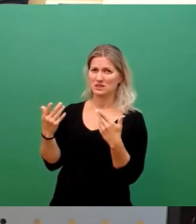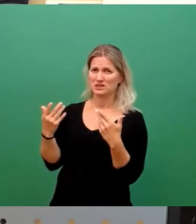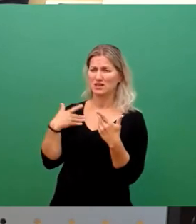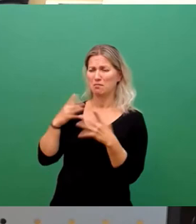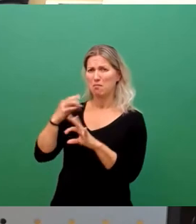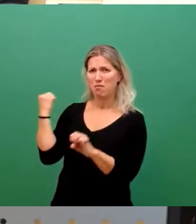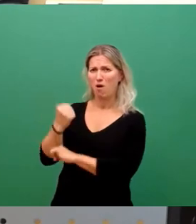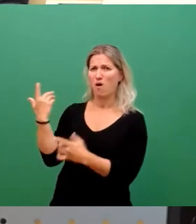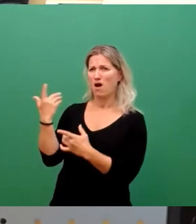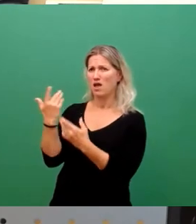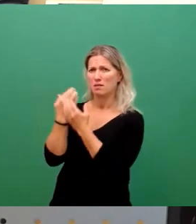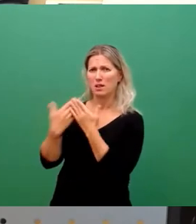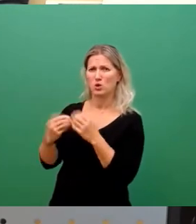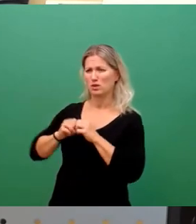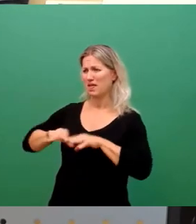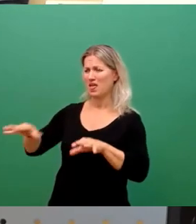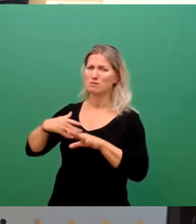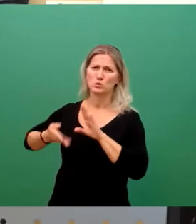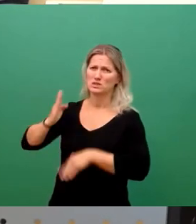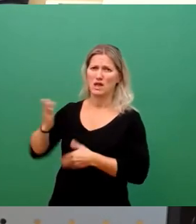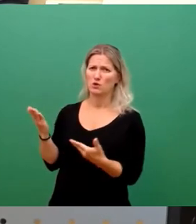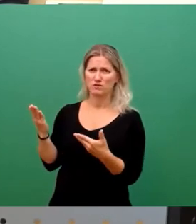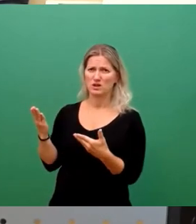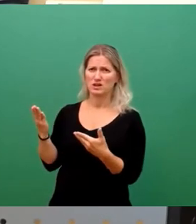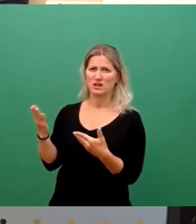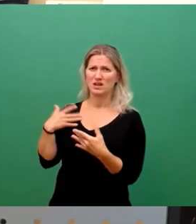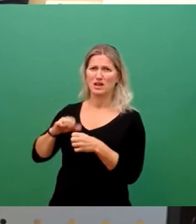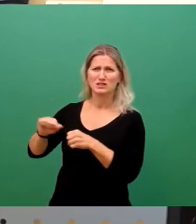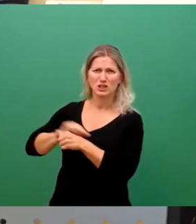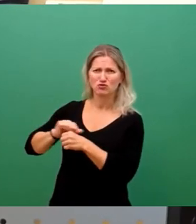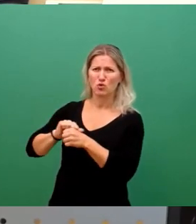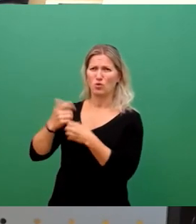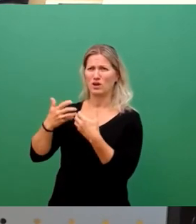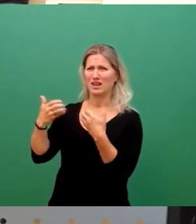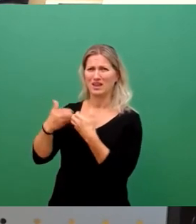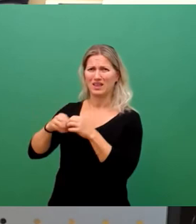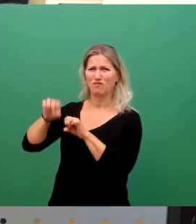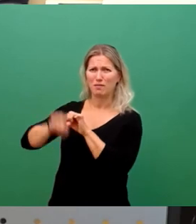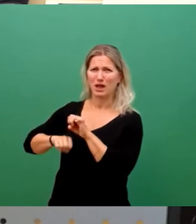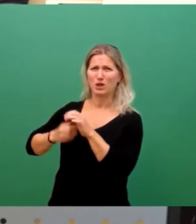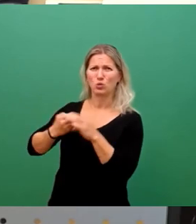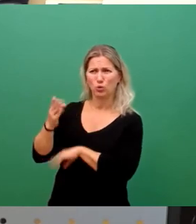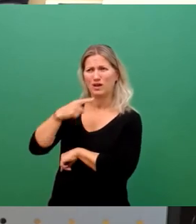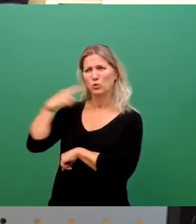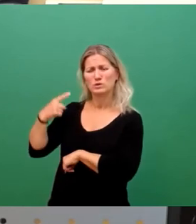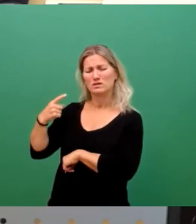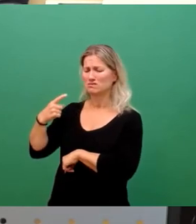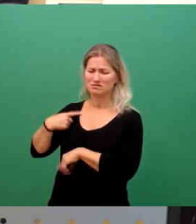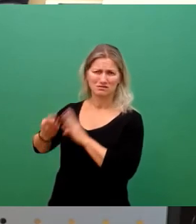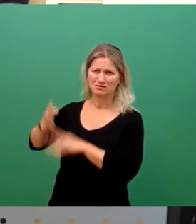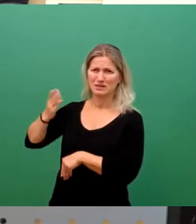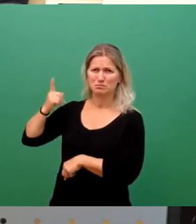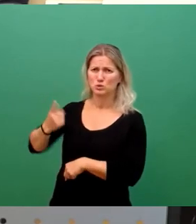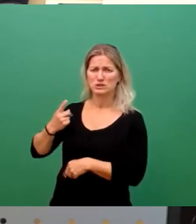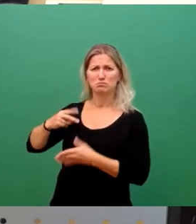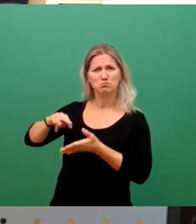aufhören. Und die Zerstörung und Kriegsverbrechen durch den russischen Aggressor müssen beendet werden. Und zwar auf politischer